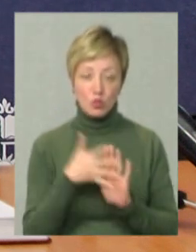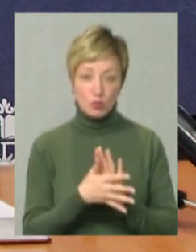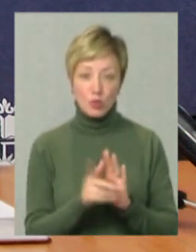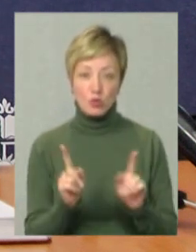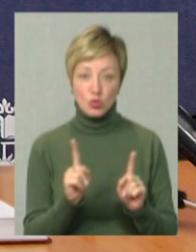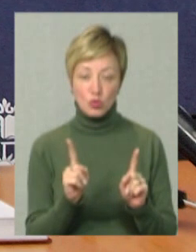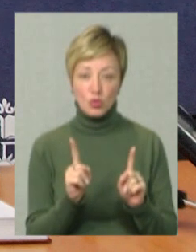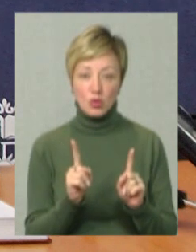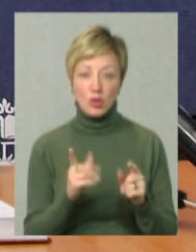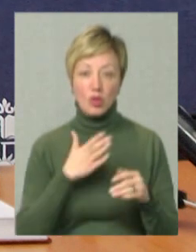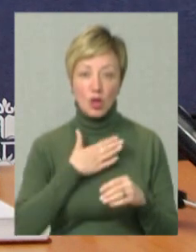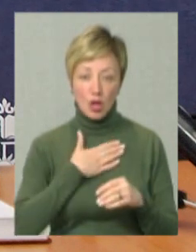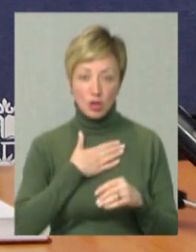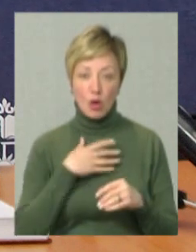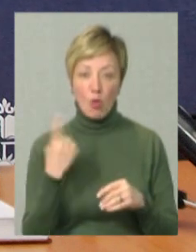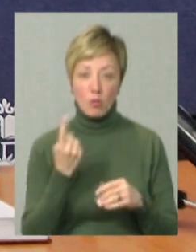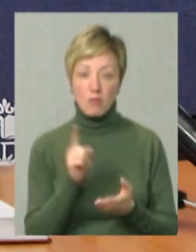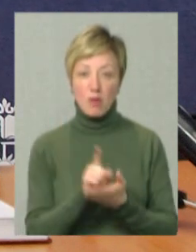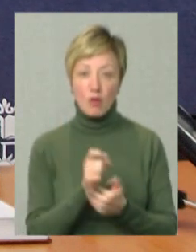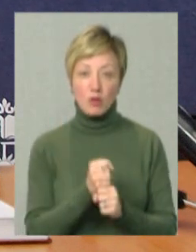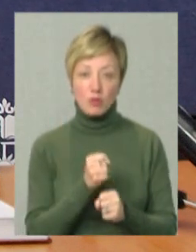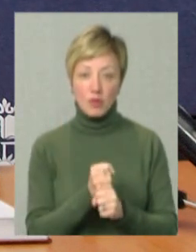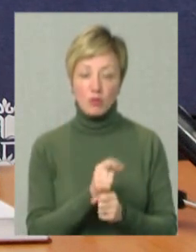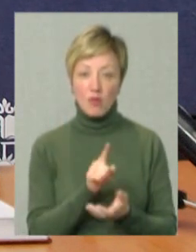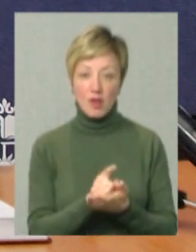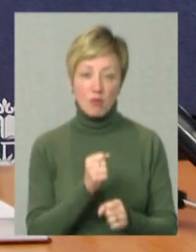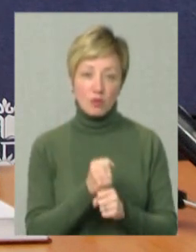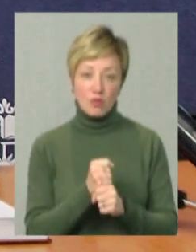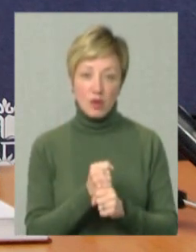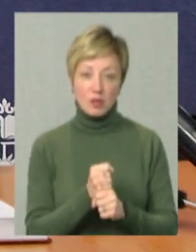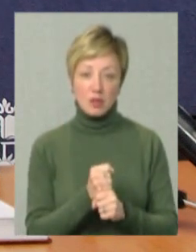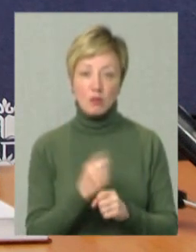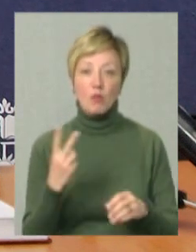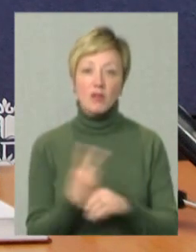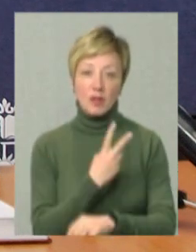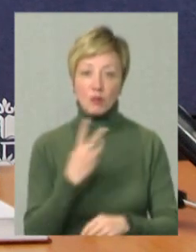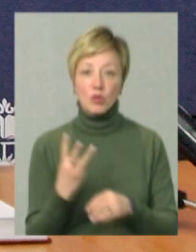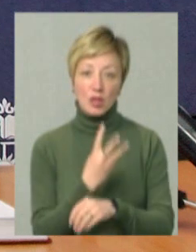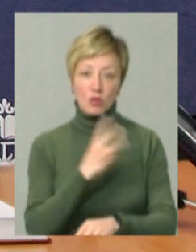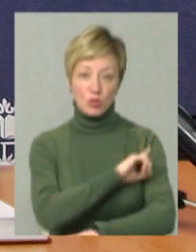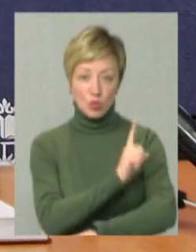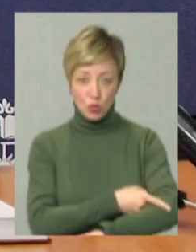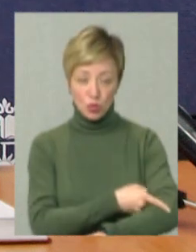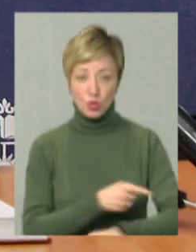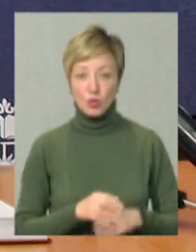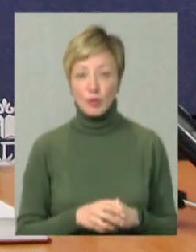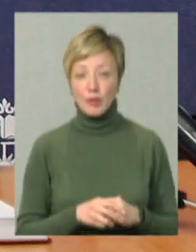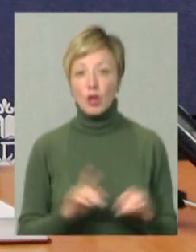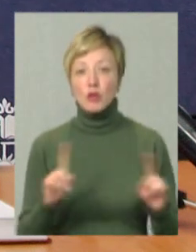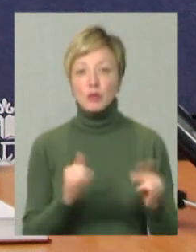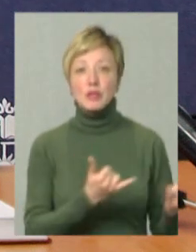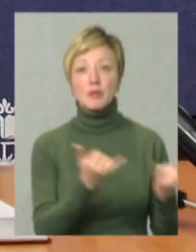розуміємо, що наші області мають працювати і повинні працювати із подвійною або потрійною потужністю,